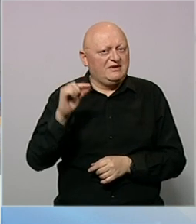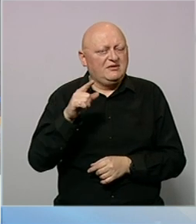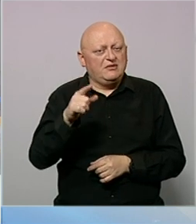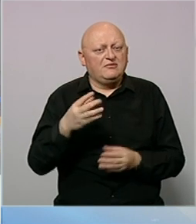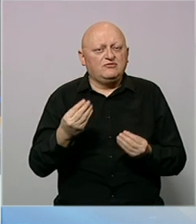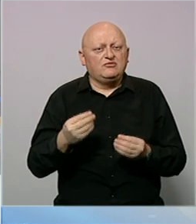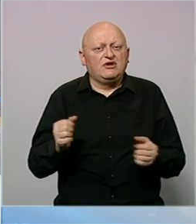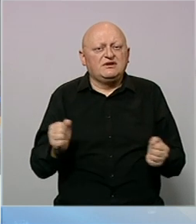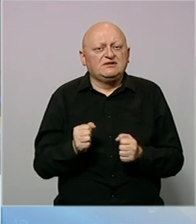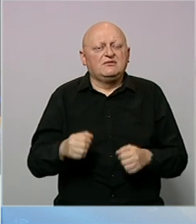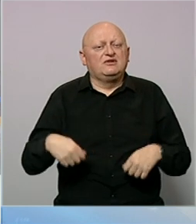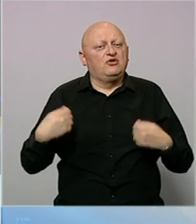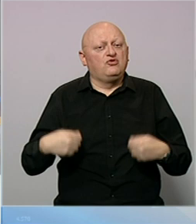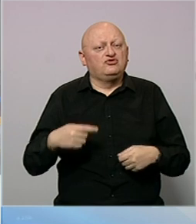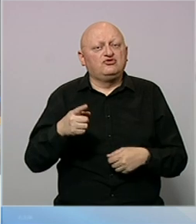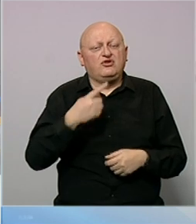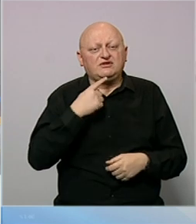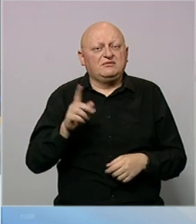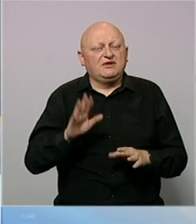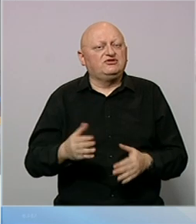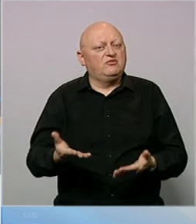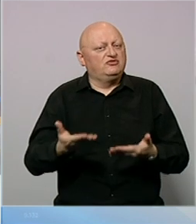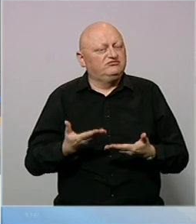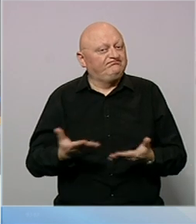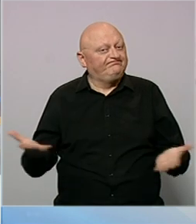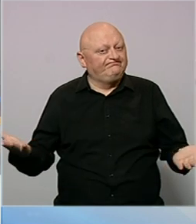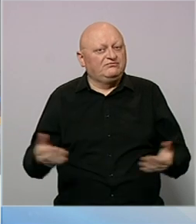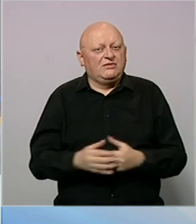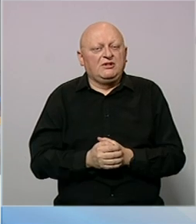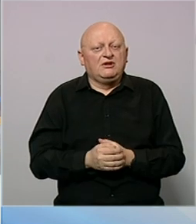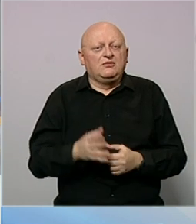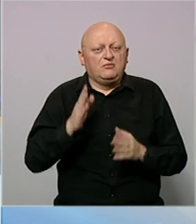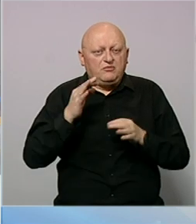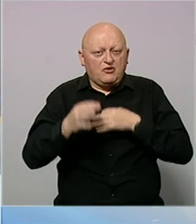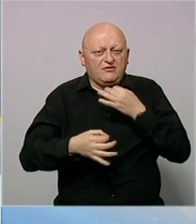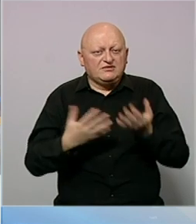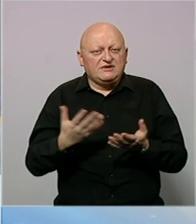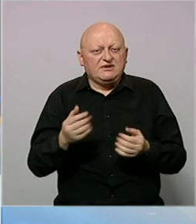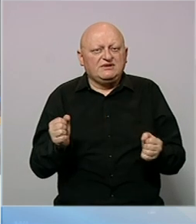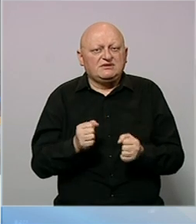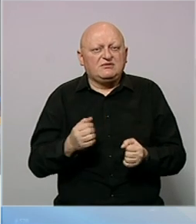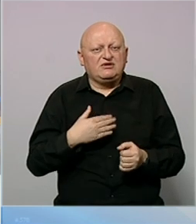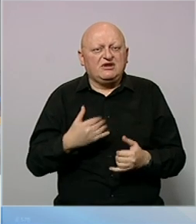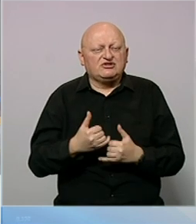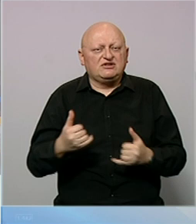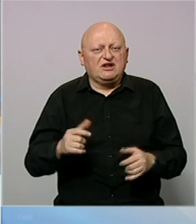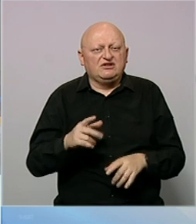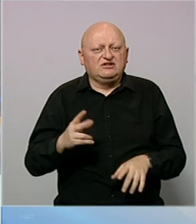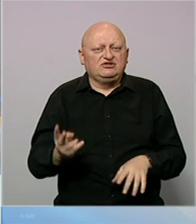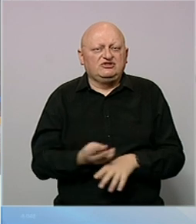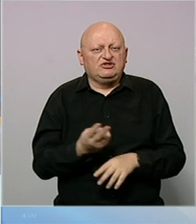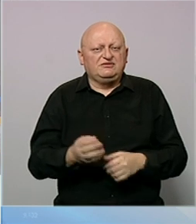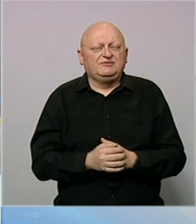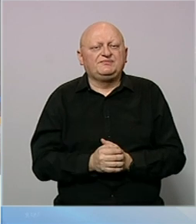tanji, pa je za mnoge zimovanje luksus koji sebi neće moći priuštiti. Provjeravali smo da li i gdje zimuju građani